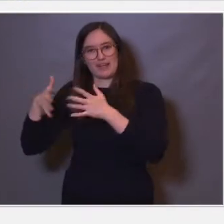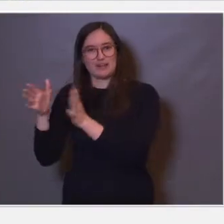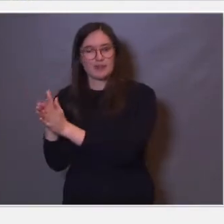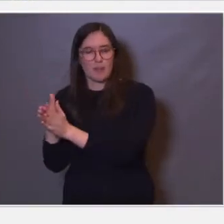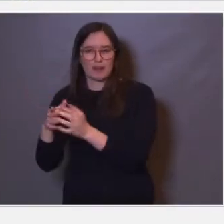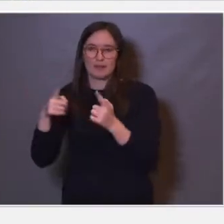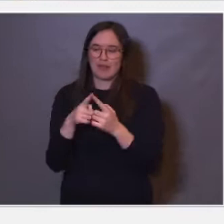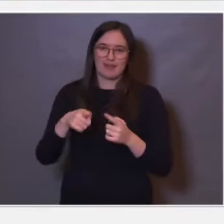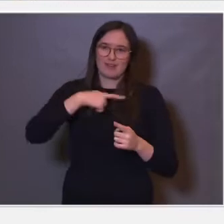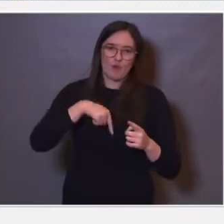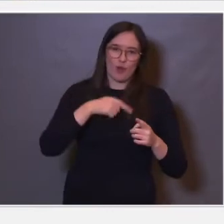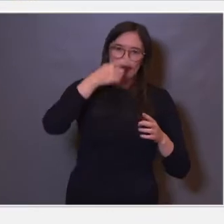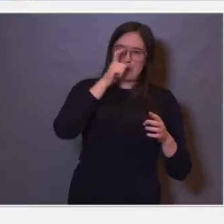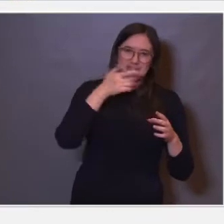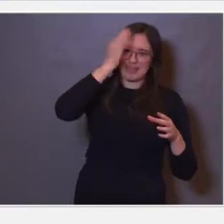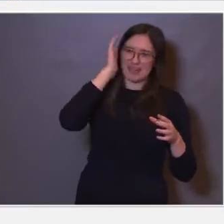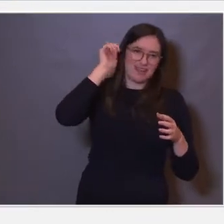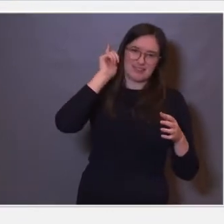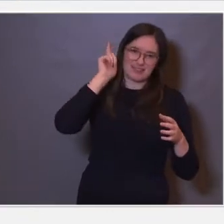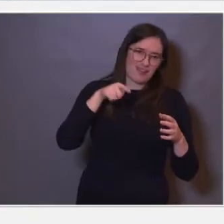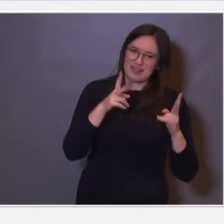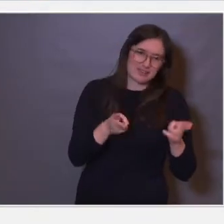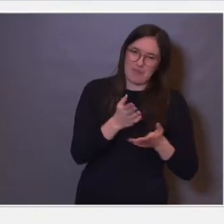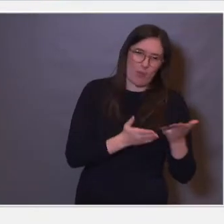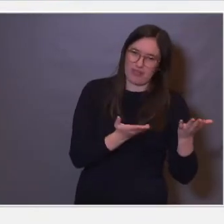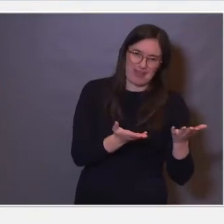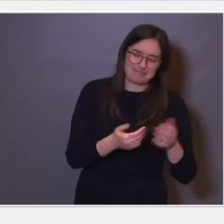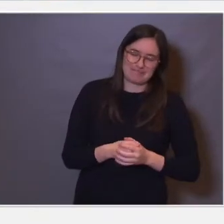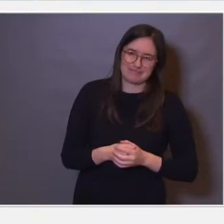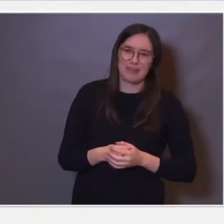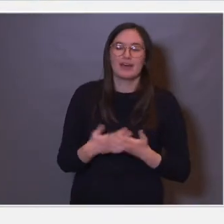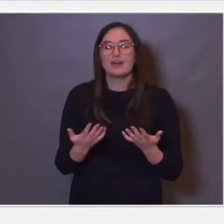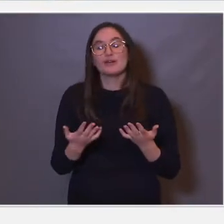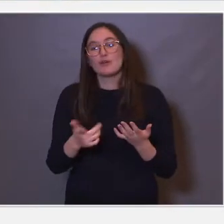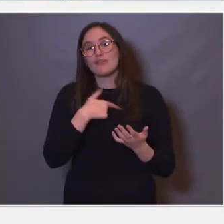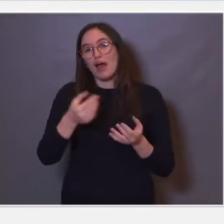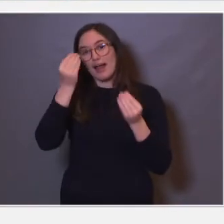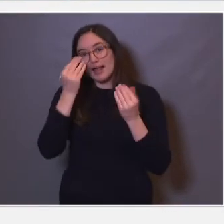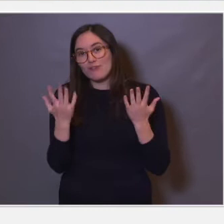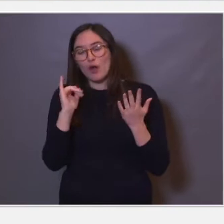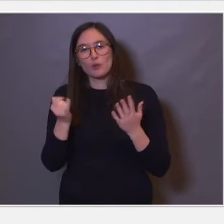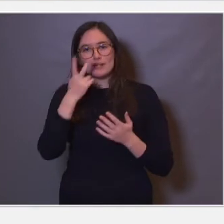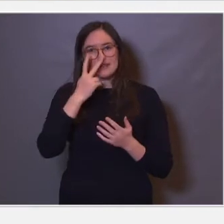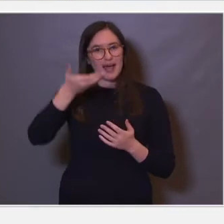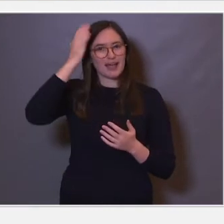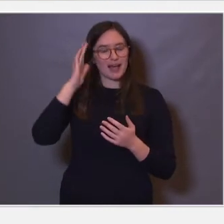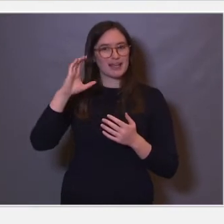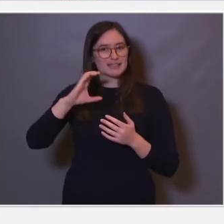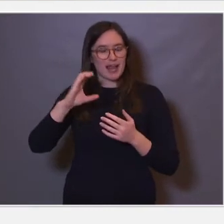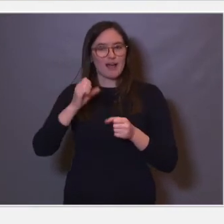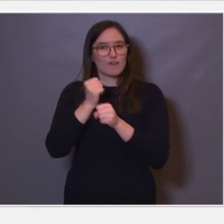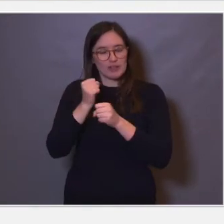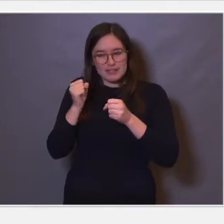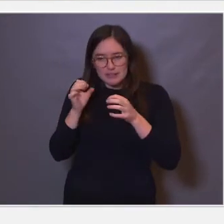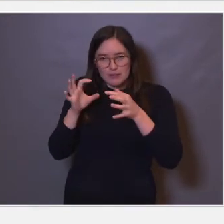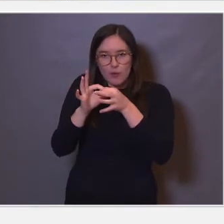i vår menneskelige hjerne i det hele tatt. Og det vi da har lært fra dette, det er at vi ser at hjernecellene er koblet sammen i